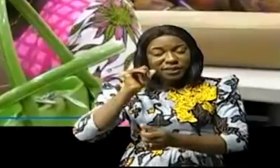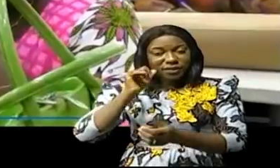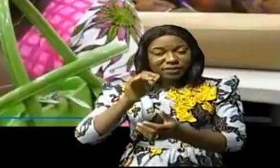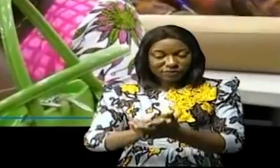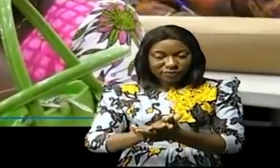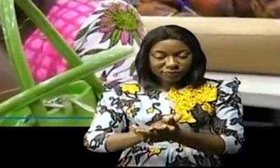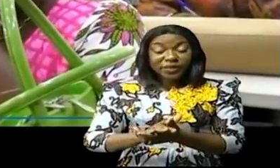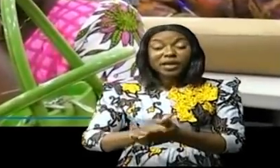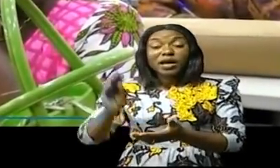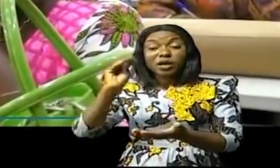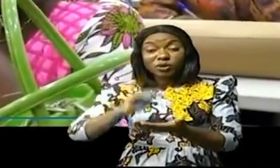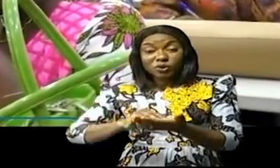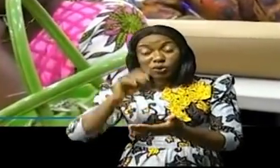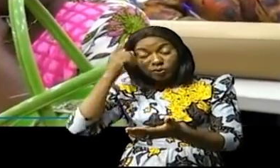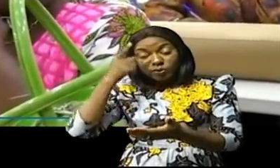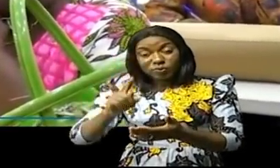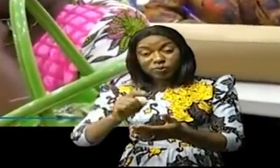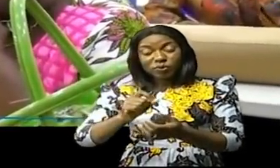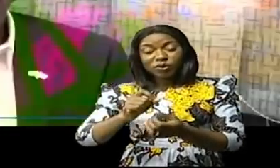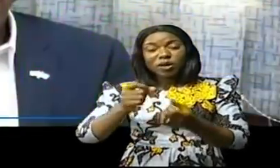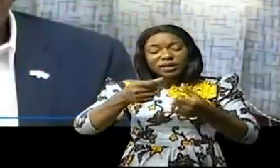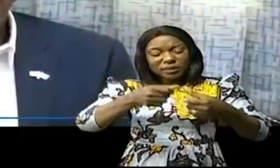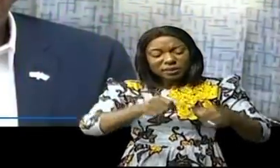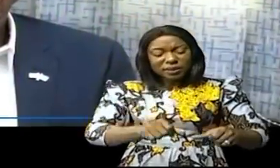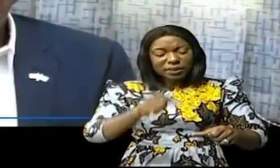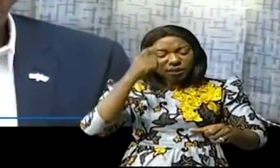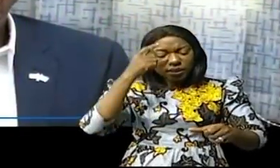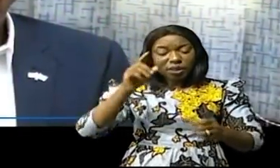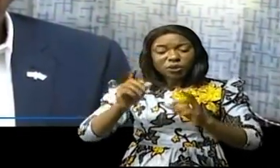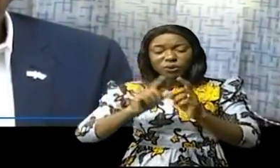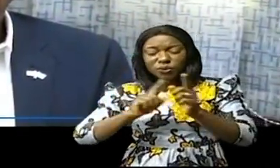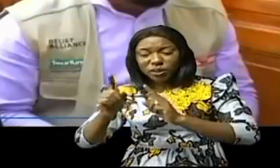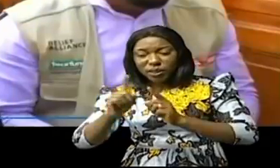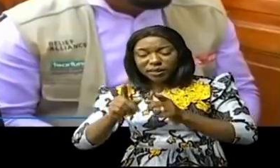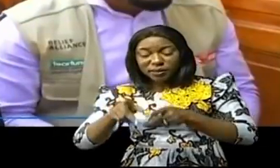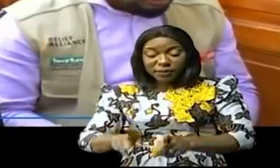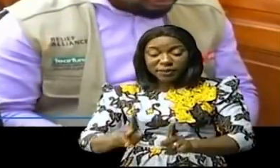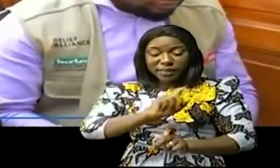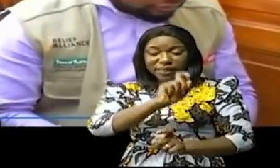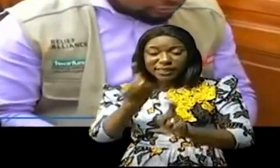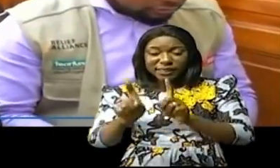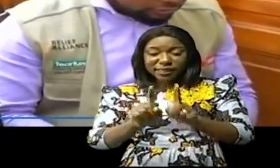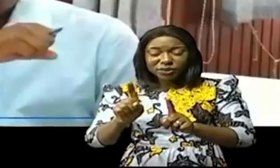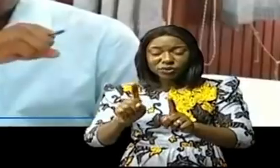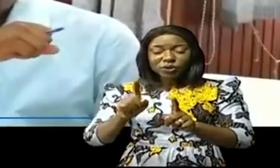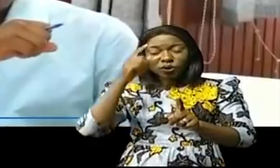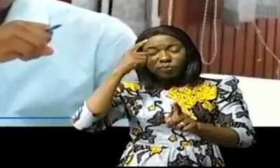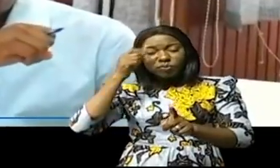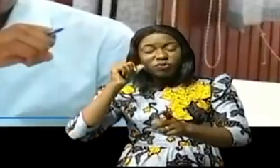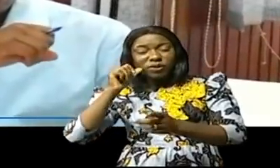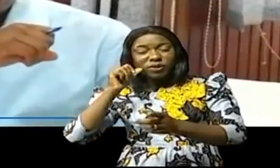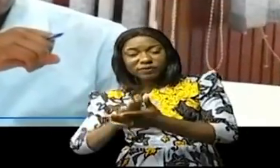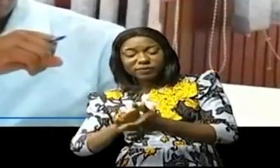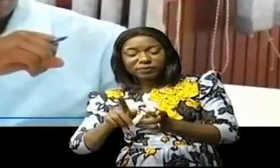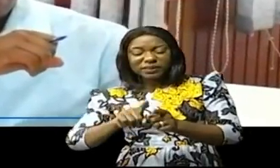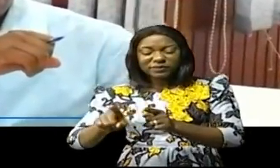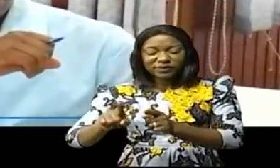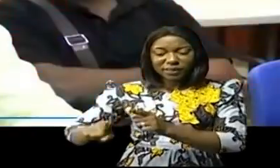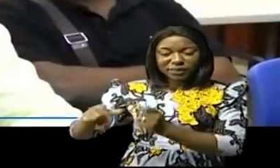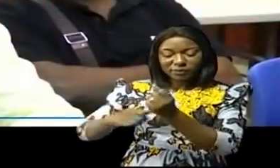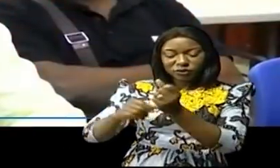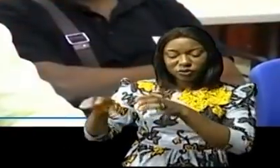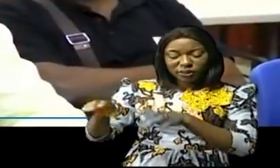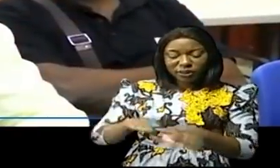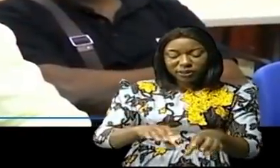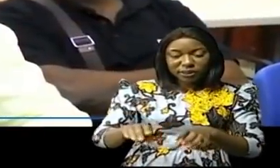Il s'agira aussi de maintenir une concertation permanente autour des questions des inégalités de genre entre les différents acteurs impliqués